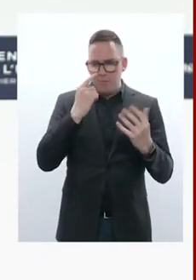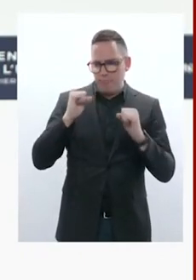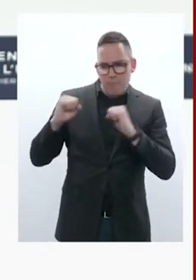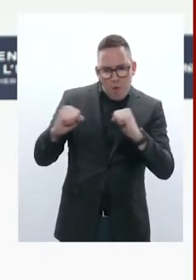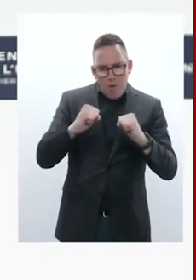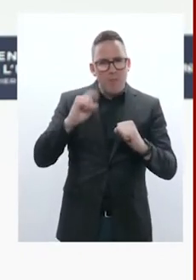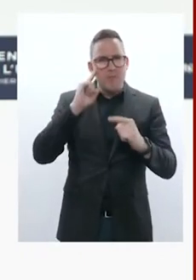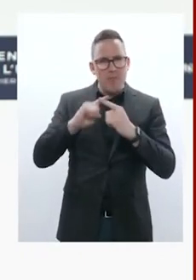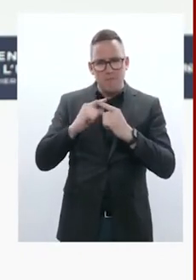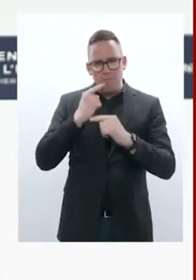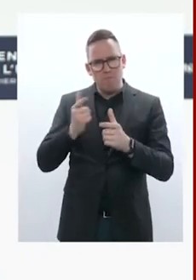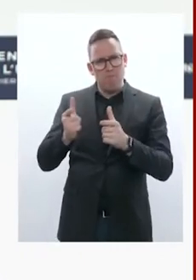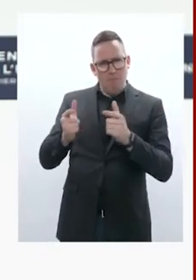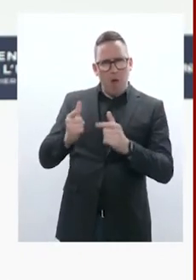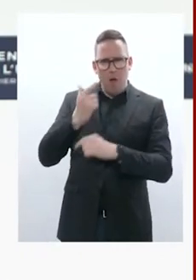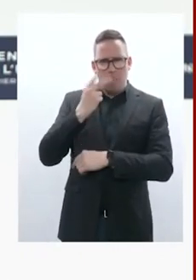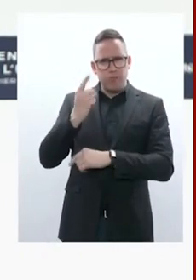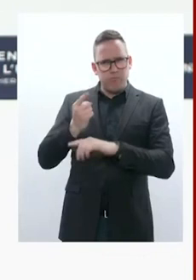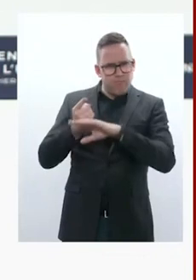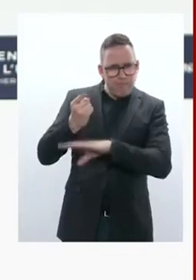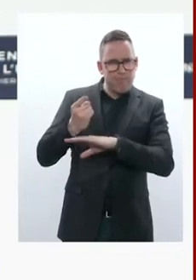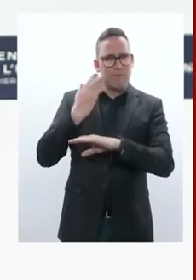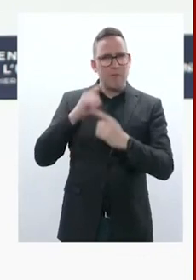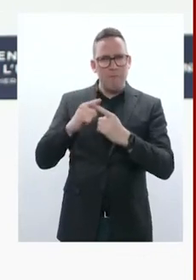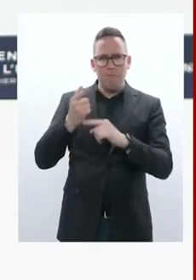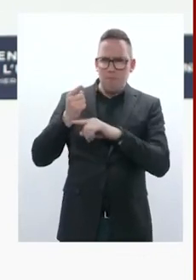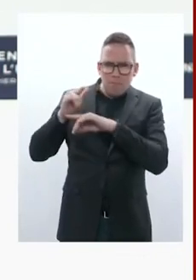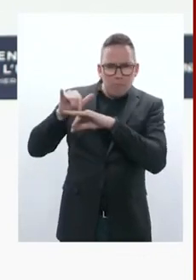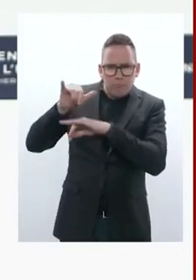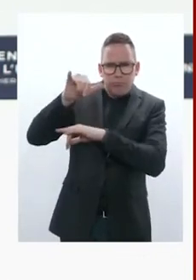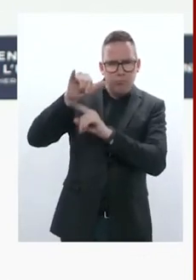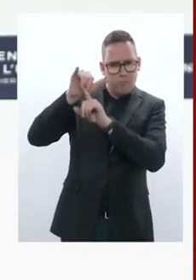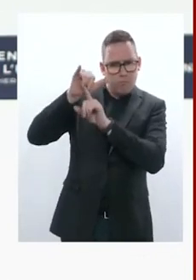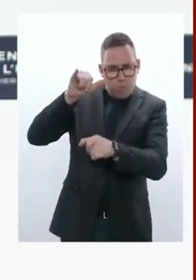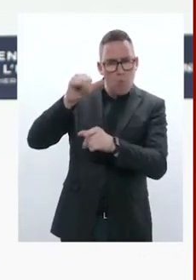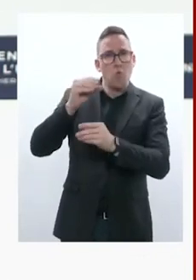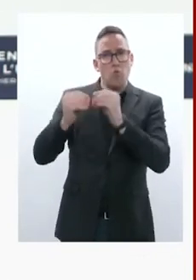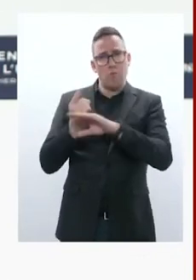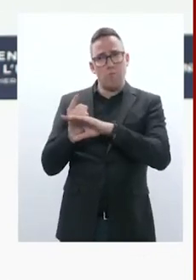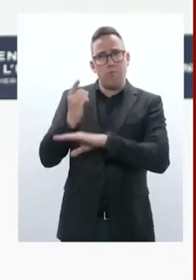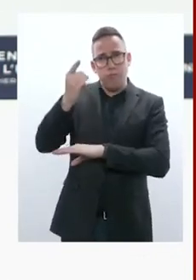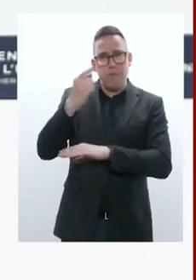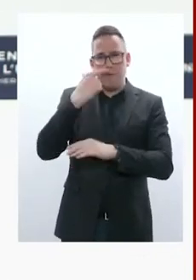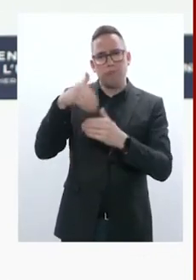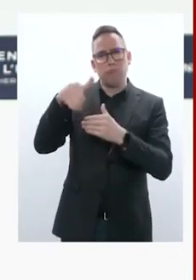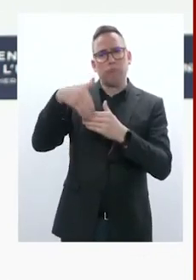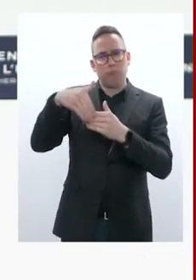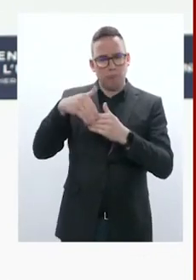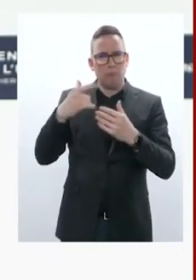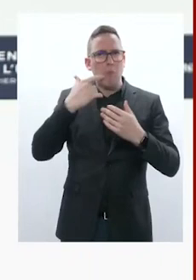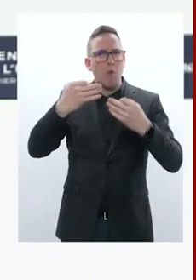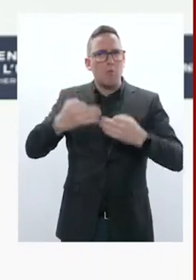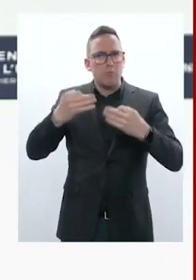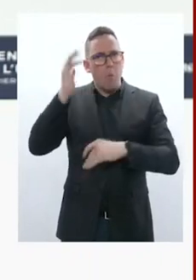missiles et bombes de moyenne et longue portée. Nous allons organiser cette coalition à partir